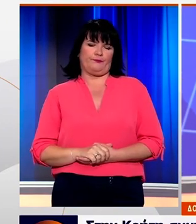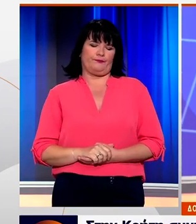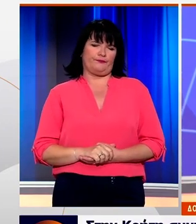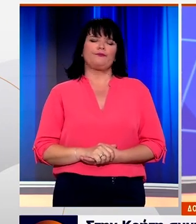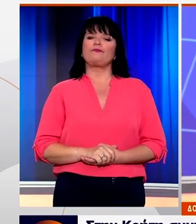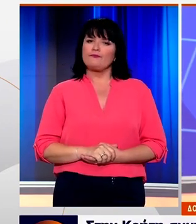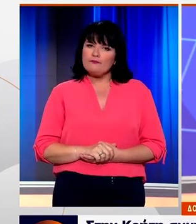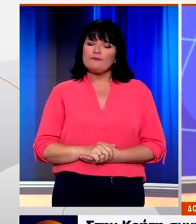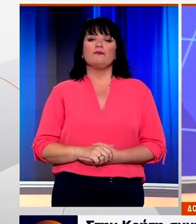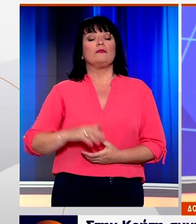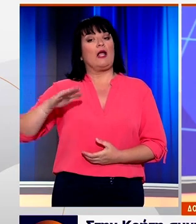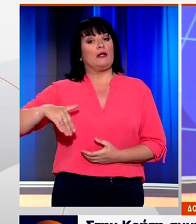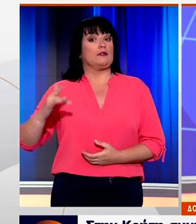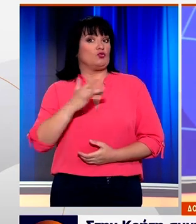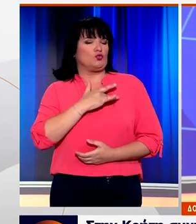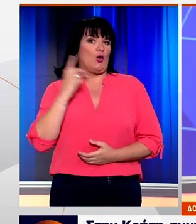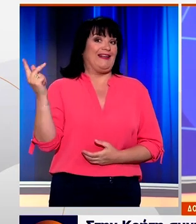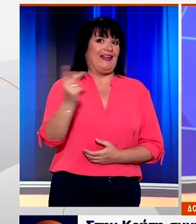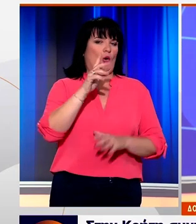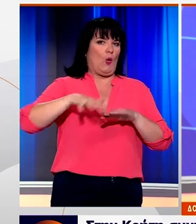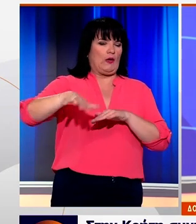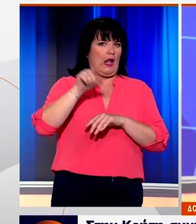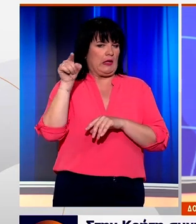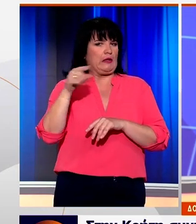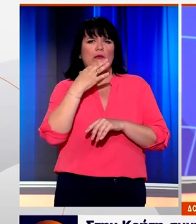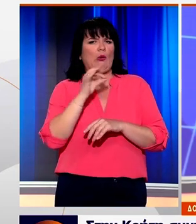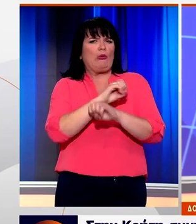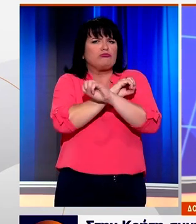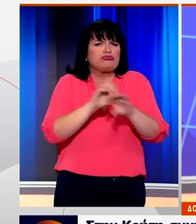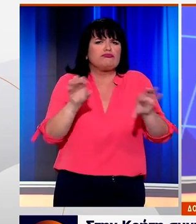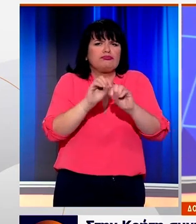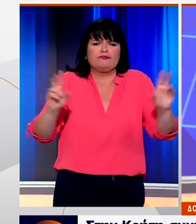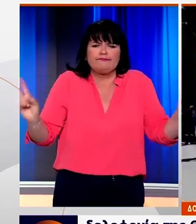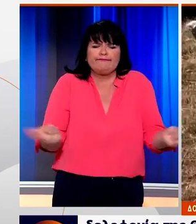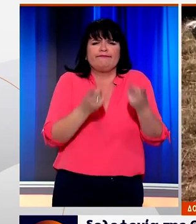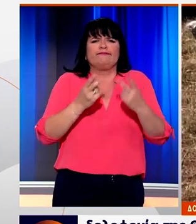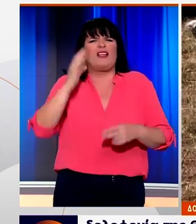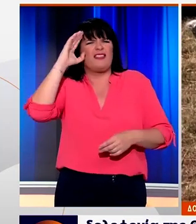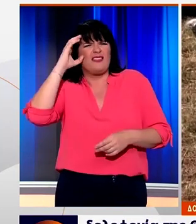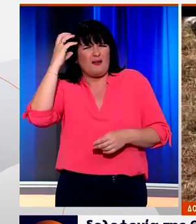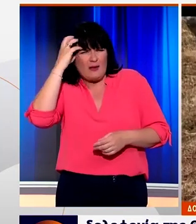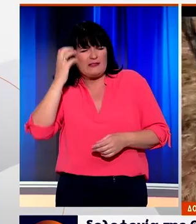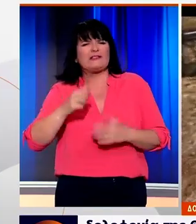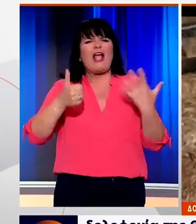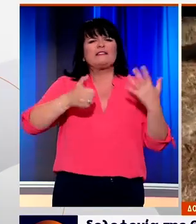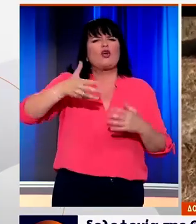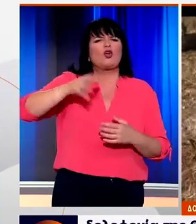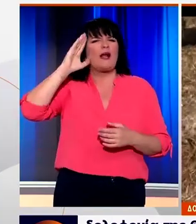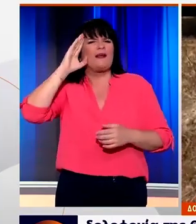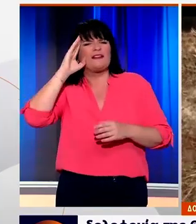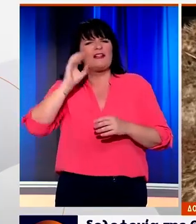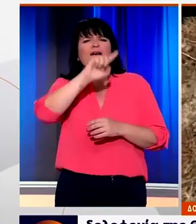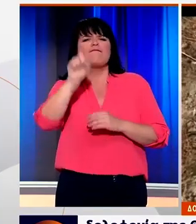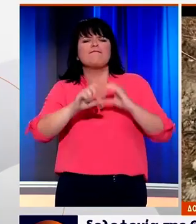Στην Κρήτη συγκλονισμένη παρακολουθεί η κοινή γνώμη όσα έρχονται στο φως για την άγρια δολοφονία της 60χρονης Αμερικανίδας